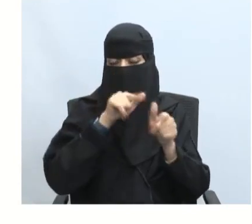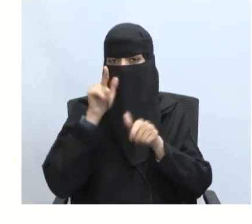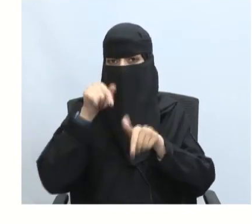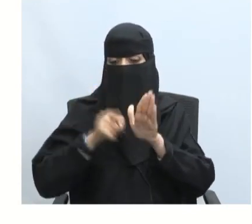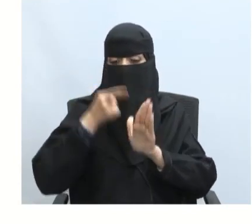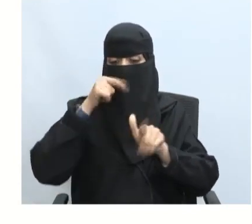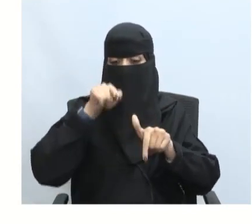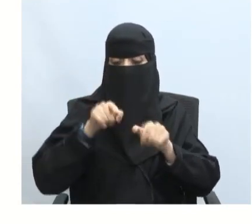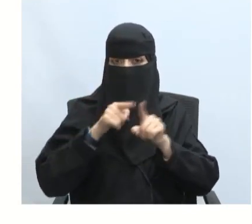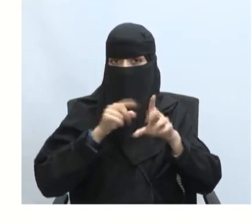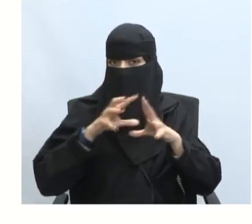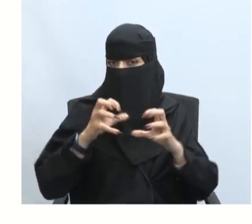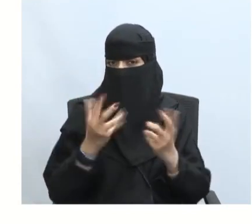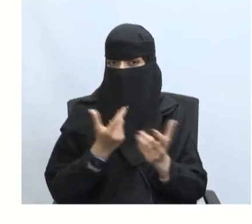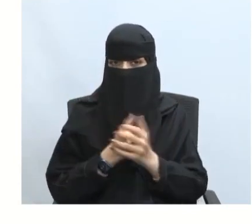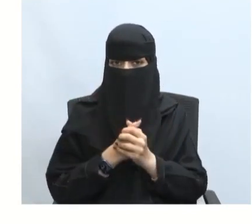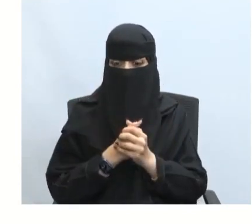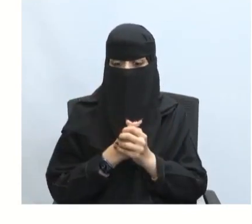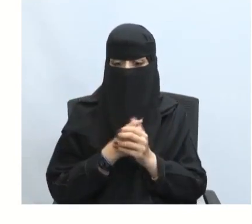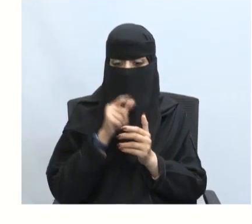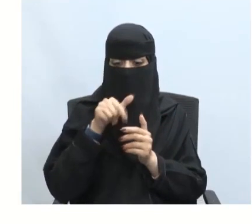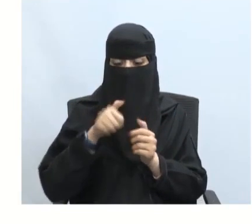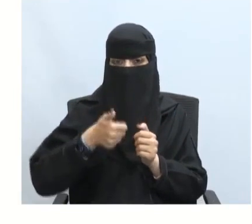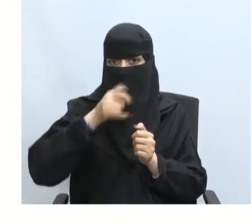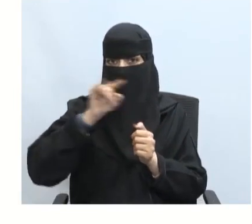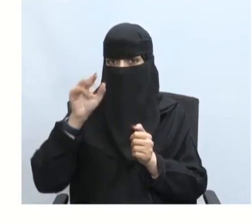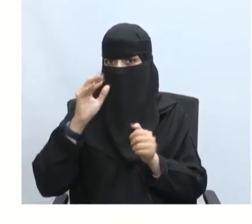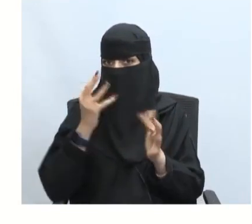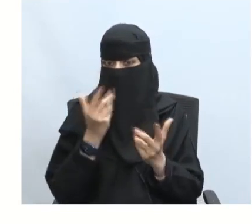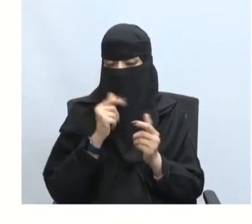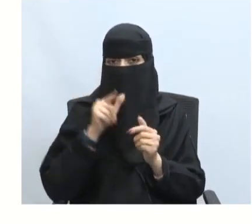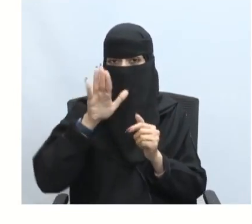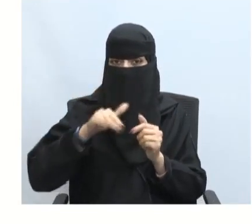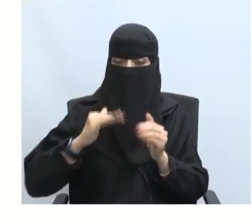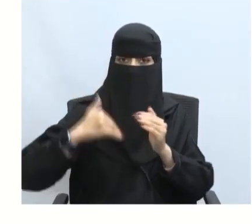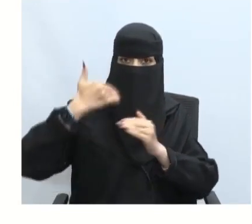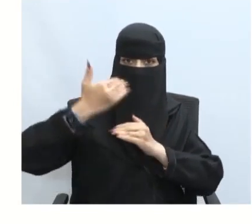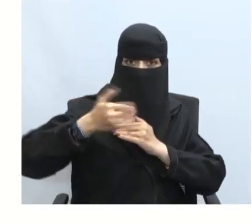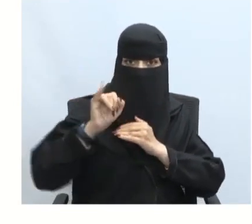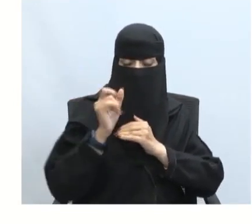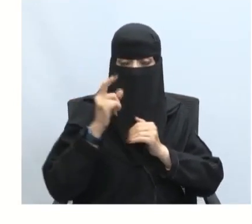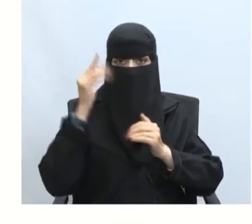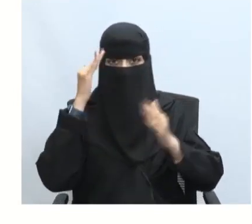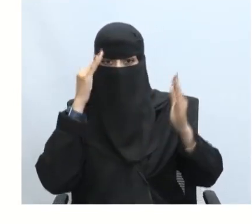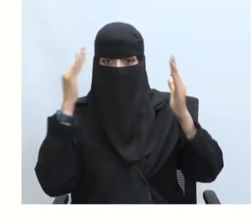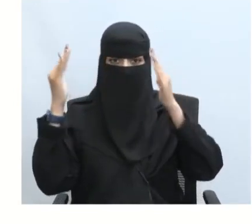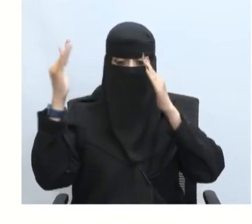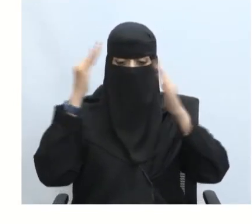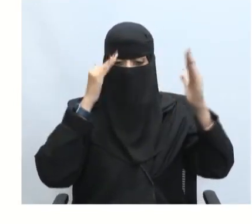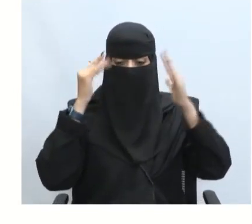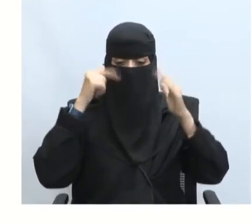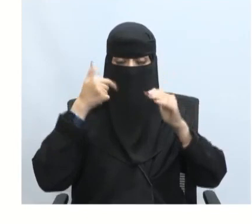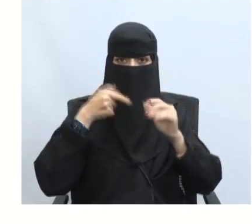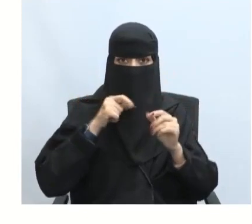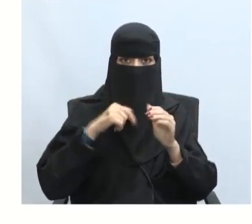ماذا تعرفنا عن الأزمة أو ما هو تعريفنا للأزمة بارك الله فيكم الأزمة حالة